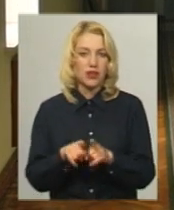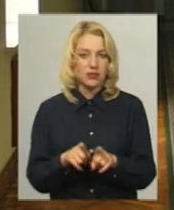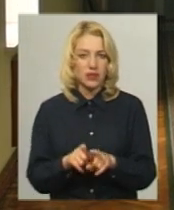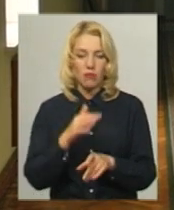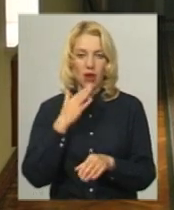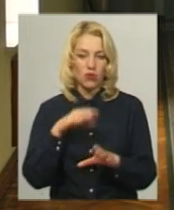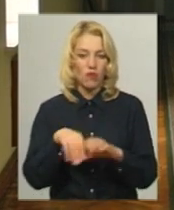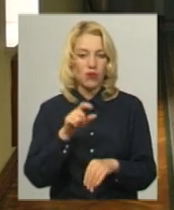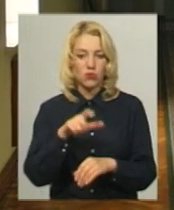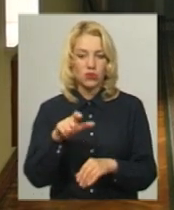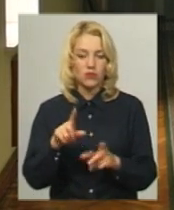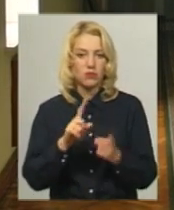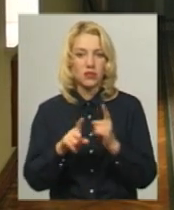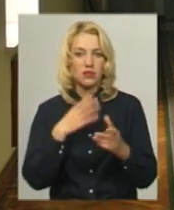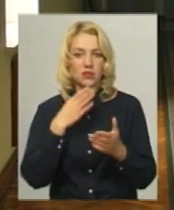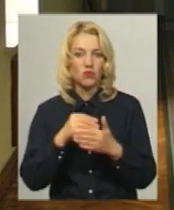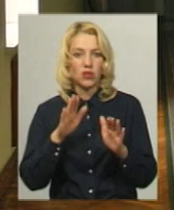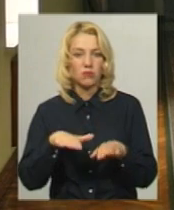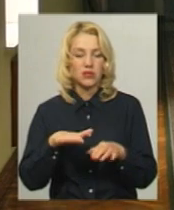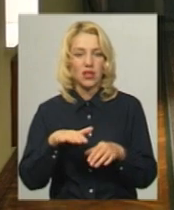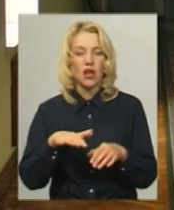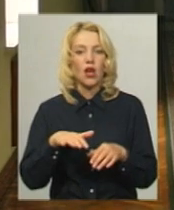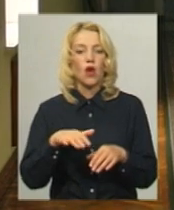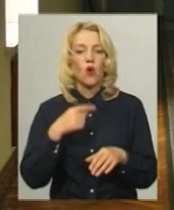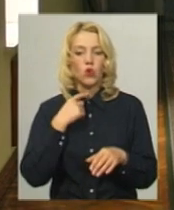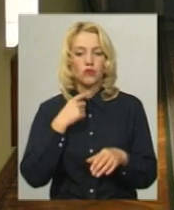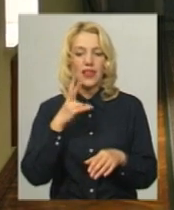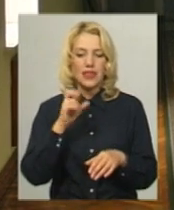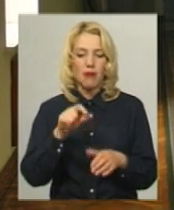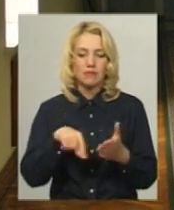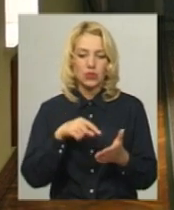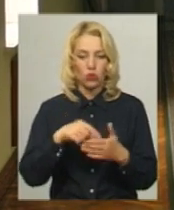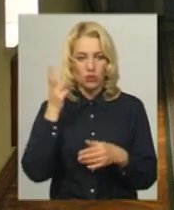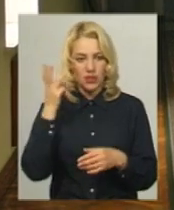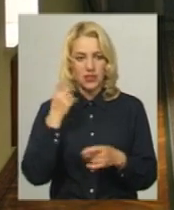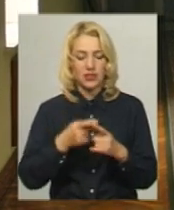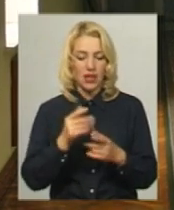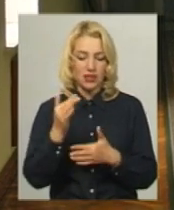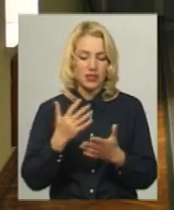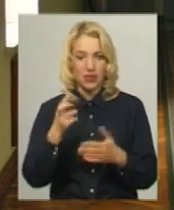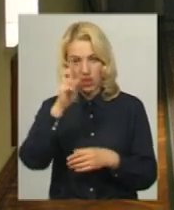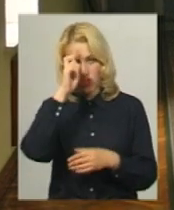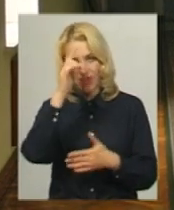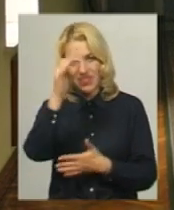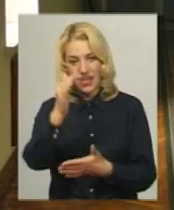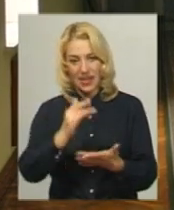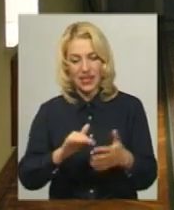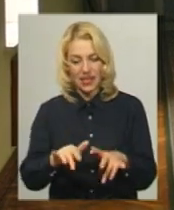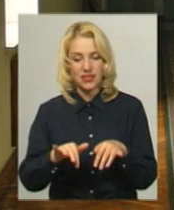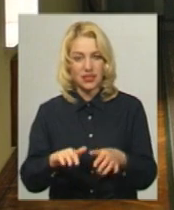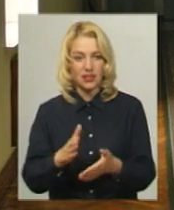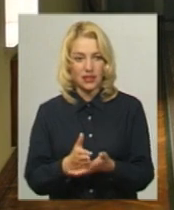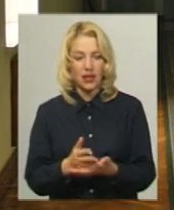виборців змінили своє місце голосування на місто Хмельницький. Ця кількість, яка є в державному реєстрі, і кількість у списку виборців не буде